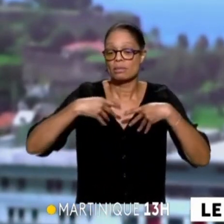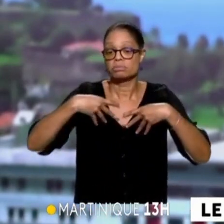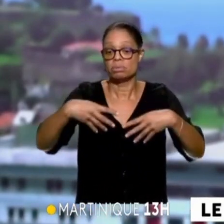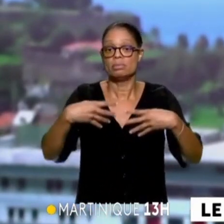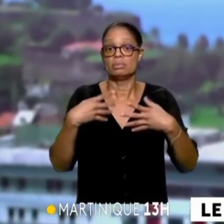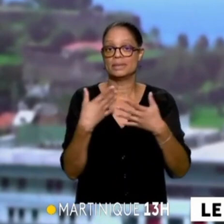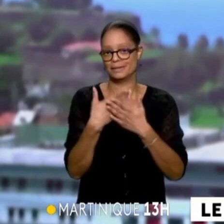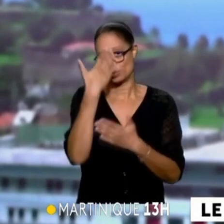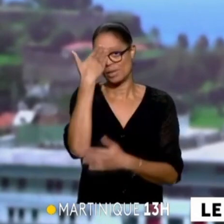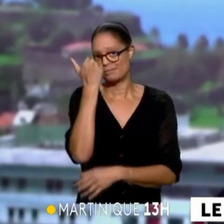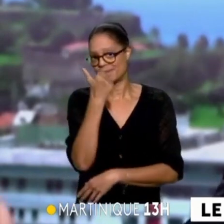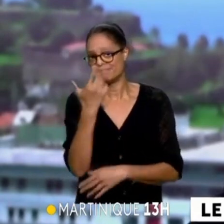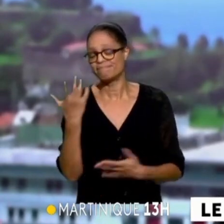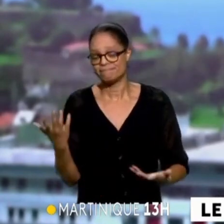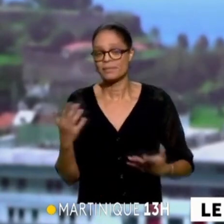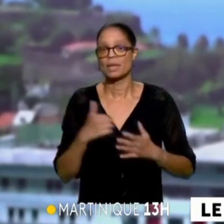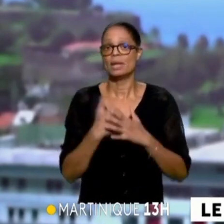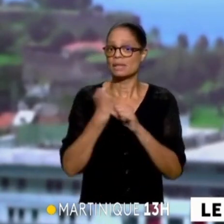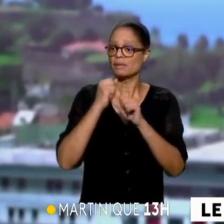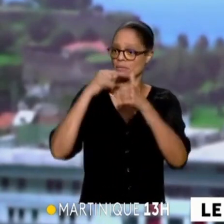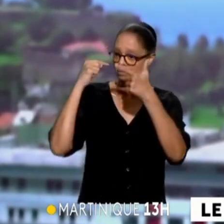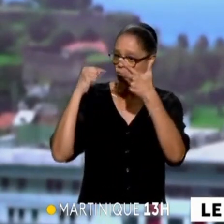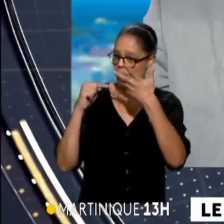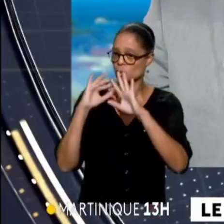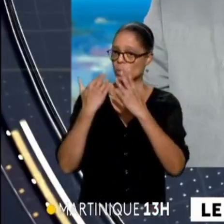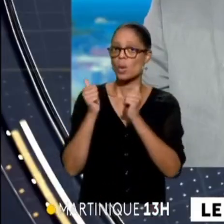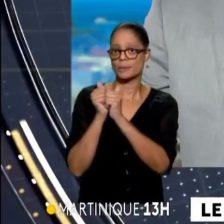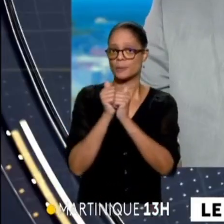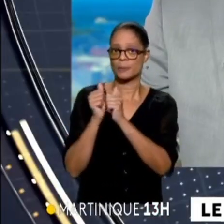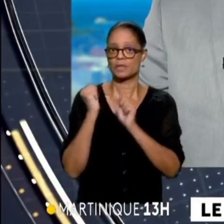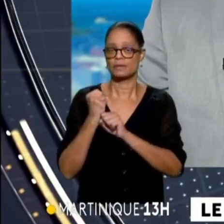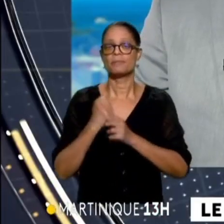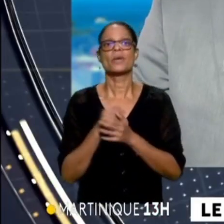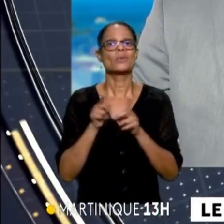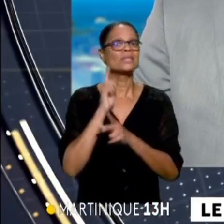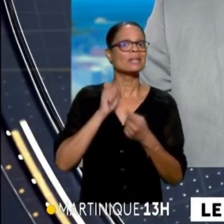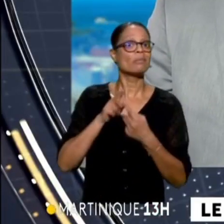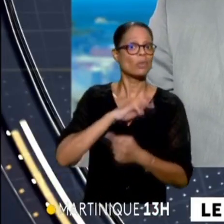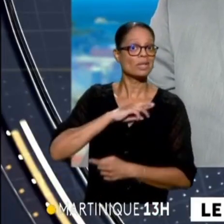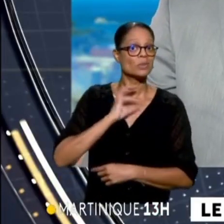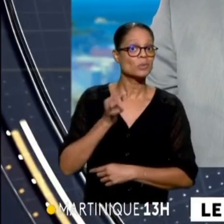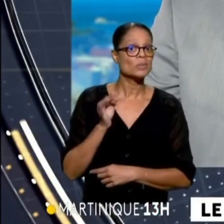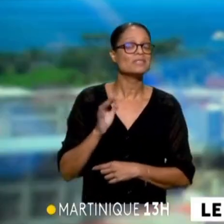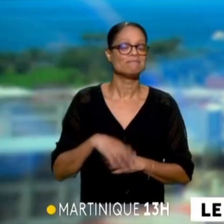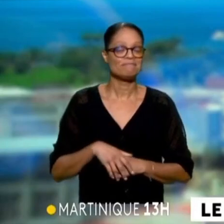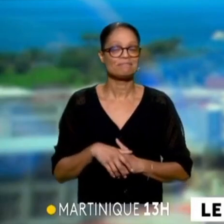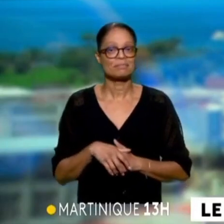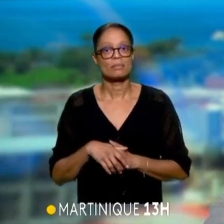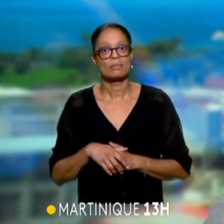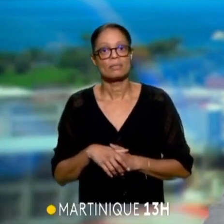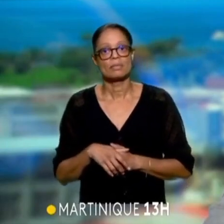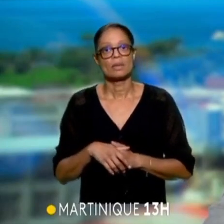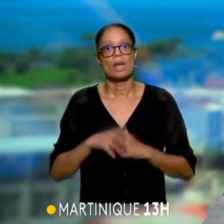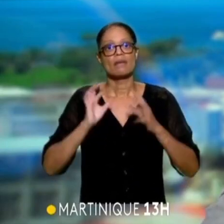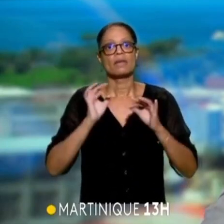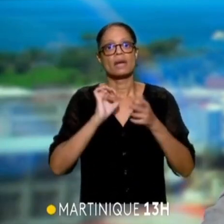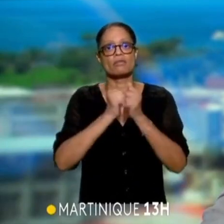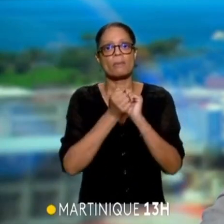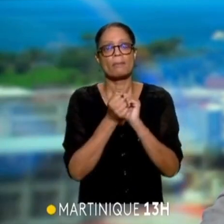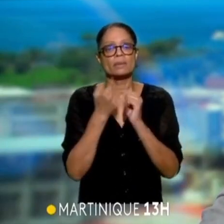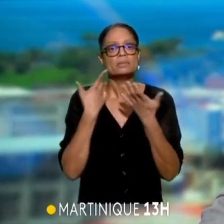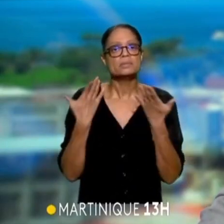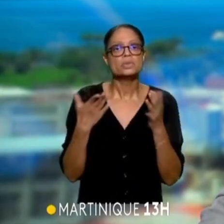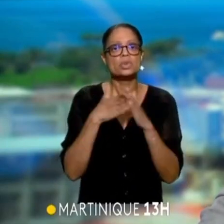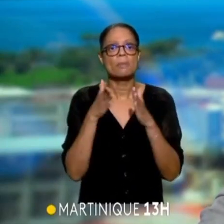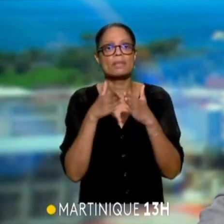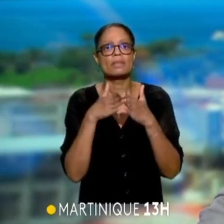connaissez malheureusement très bien. Voilà, on travaille sur tous ces sujets ensemble. Et puis les retraites justement, on va en parler, on va en parler justement de cette réforme. On s'est demandé à quelles